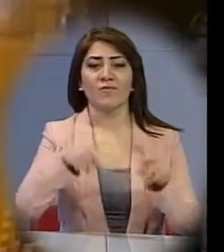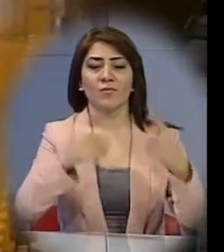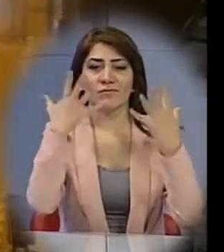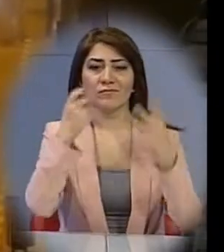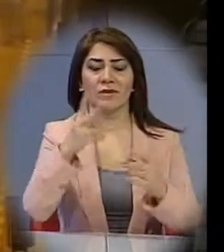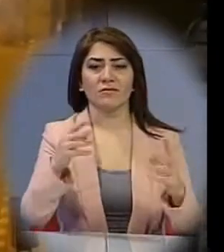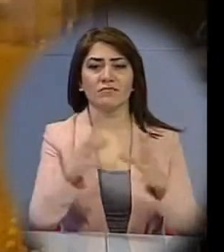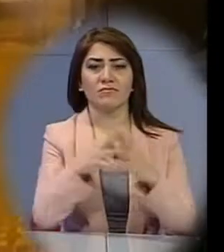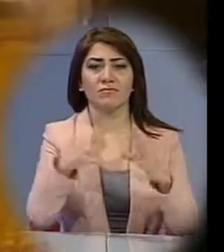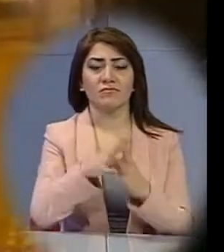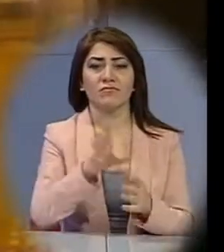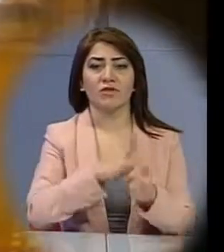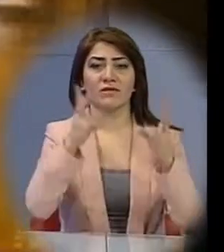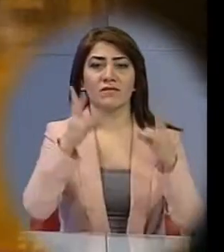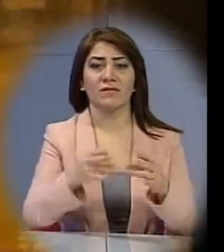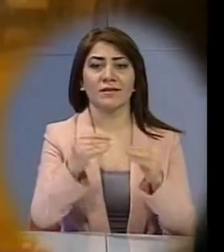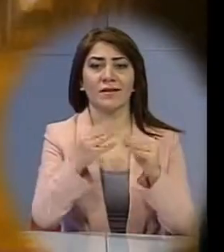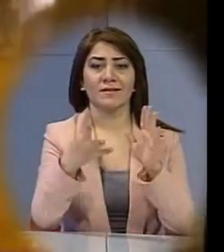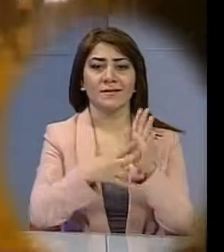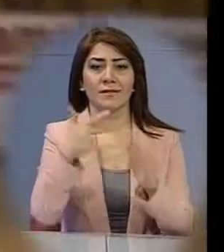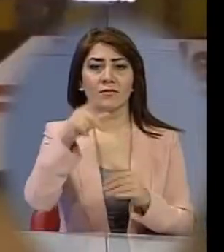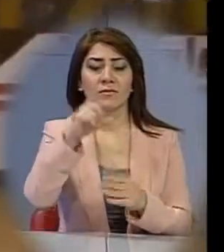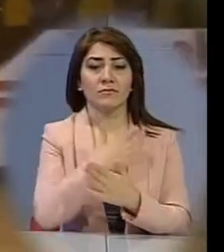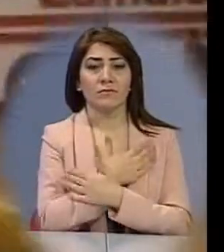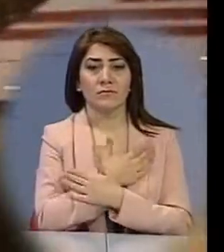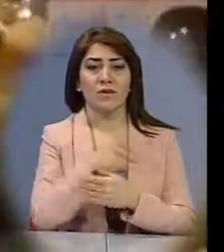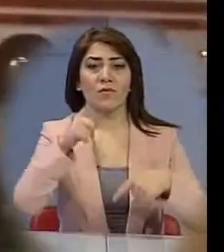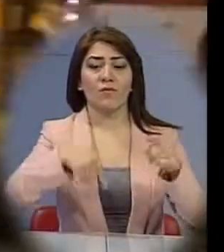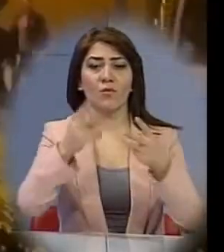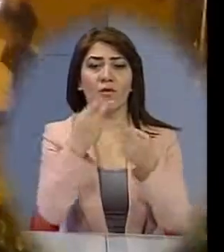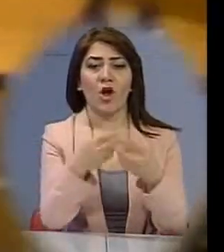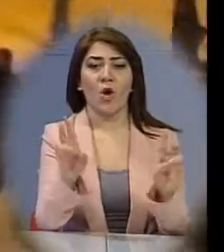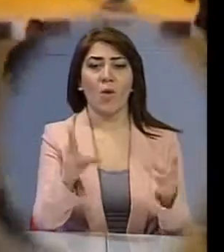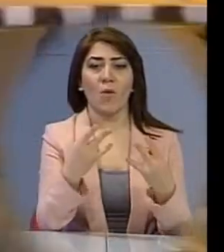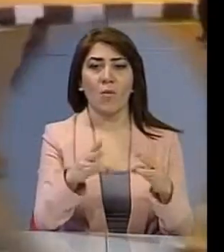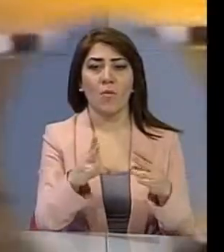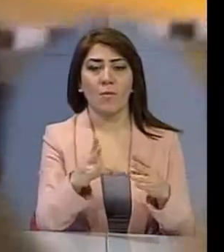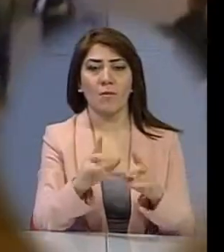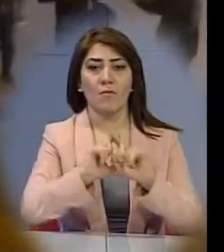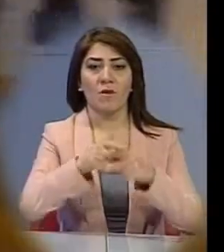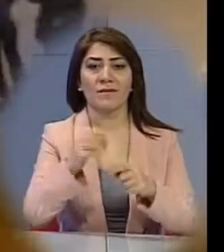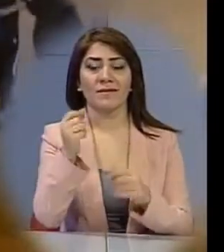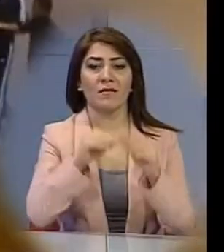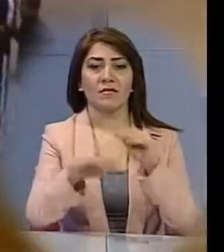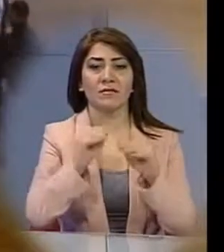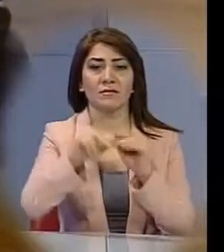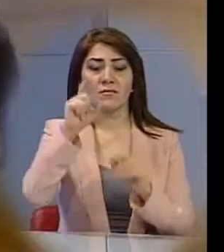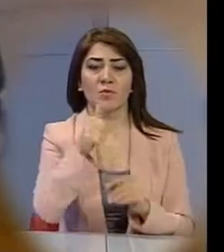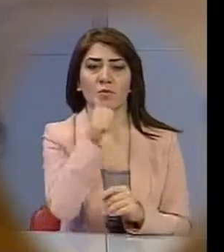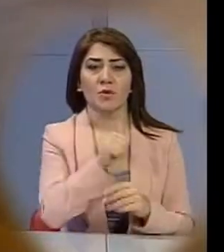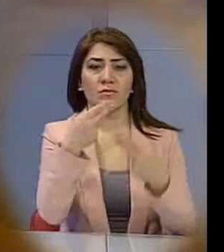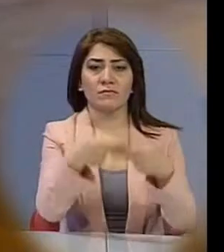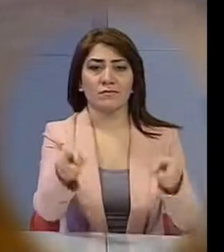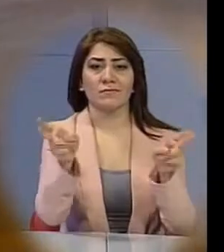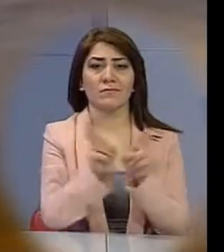եվ ակնկալում են հավակագրել մինչև հարյուր հազար հողքու։ տեղի վուտ բոլային ակումնների դիմակայությանը է տեպելու համար մոտ տասսահազար մարդ խորձել է